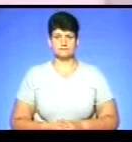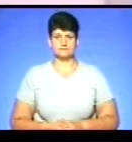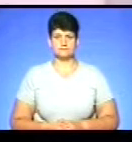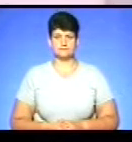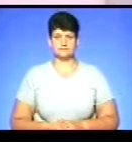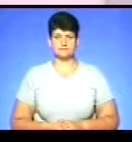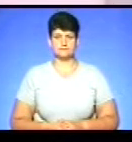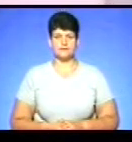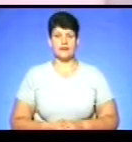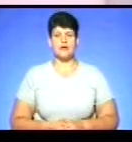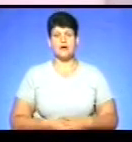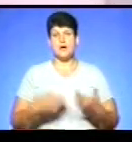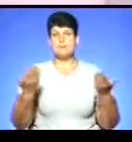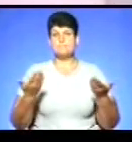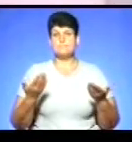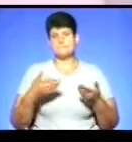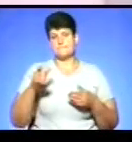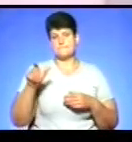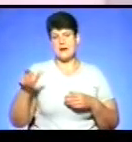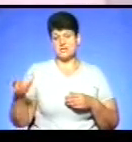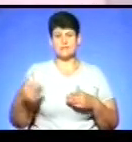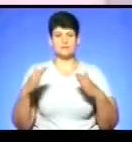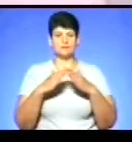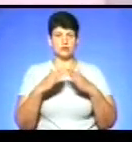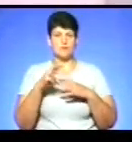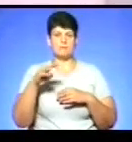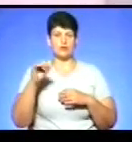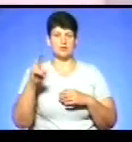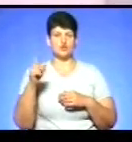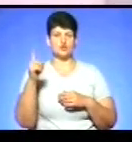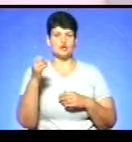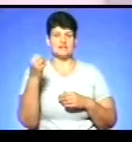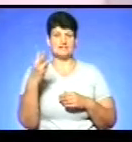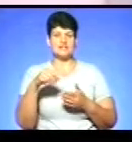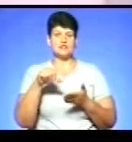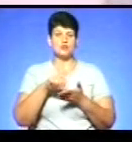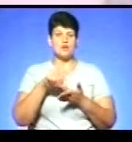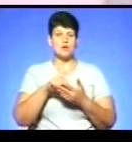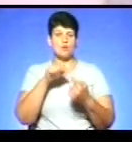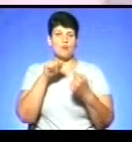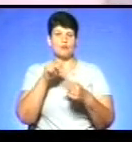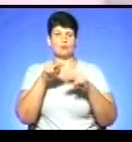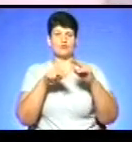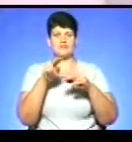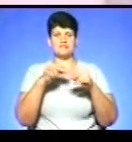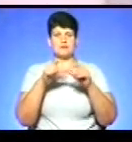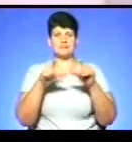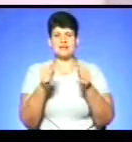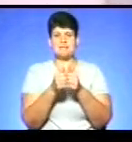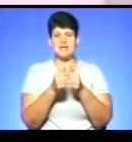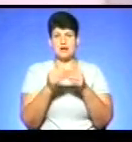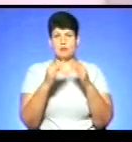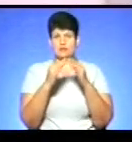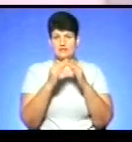Мешканці будинку на Миколинецькій 113 у Тернополі виступають проти будівництва магазину неподалік їхнього будинку. Один із